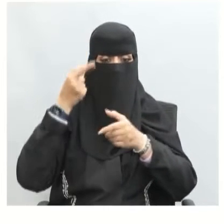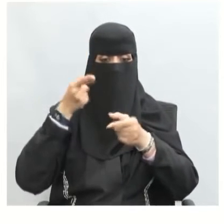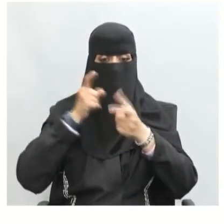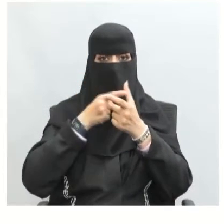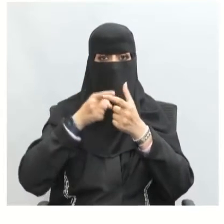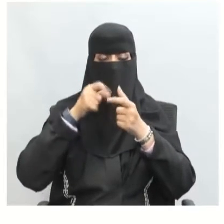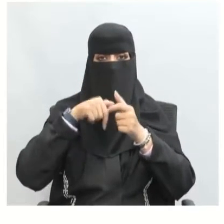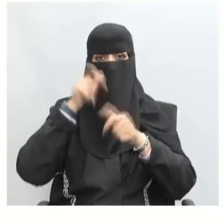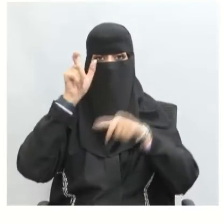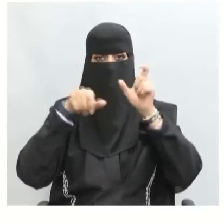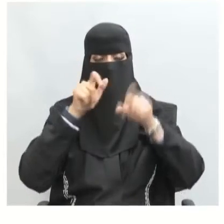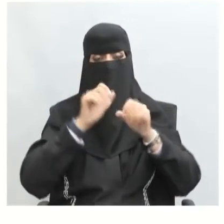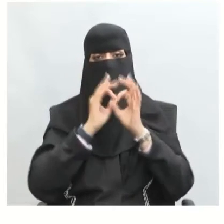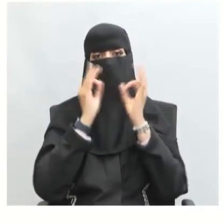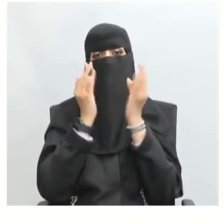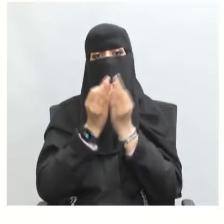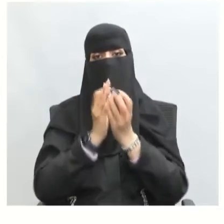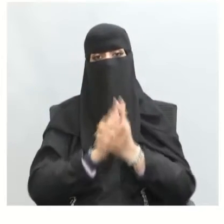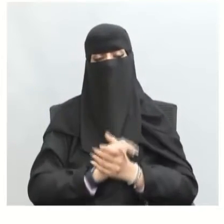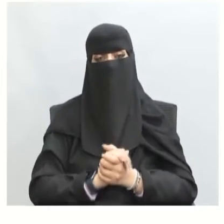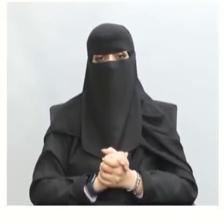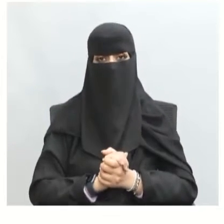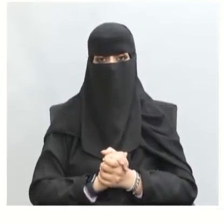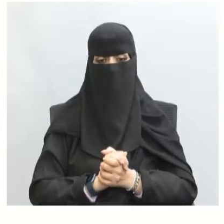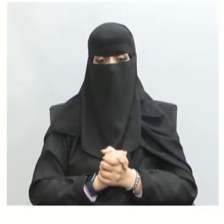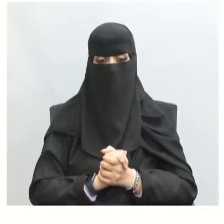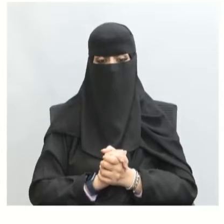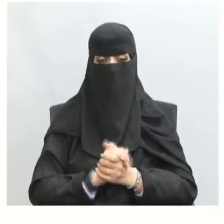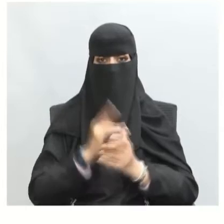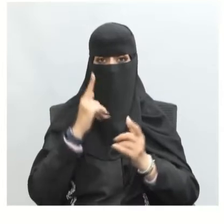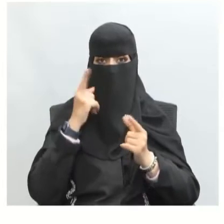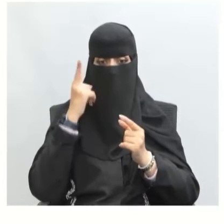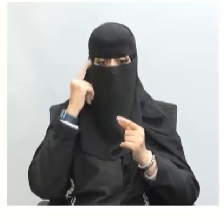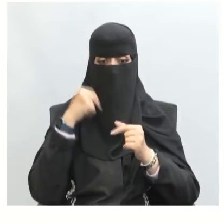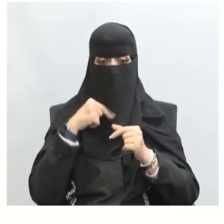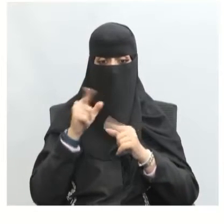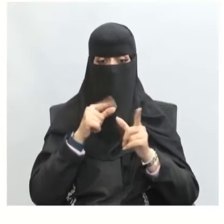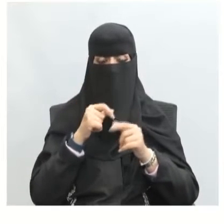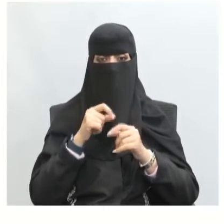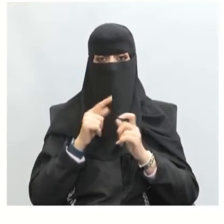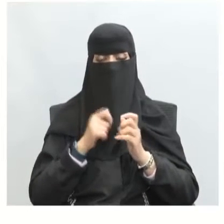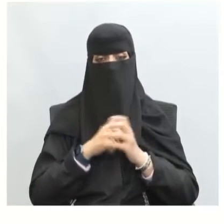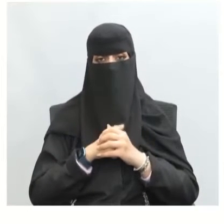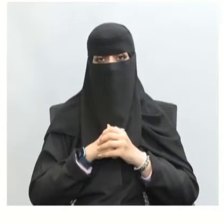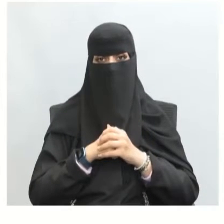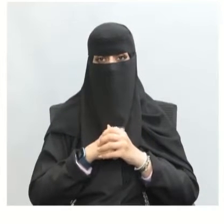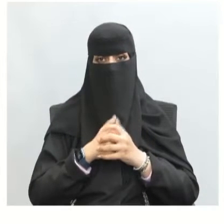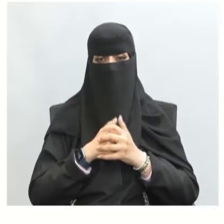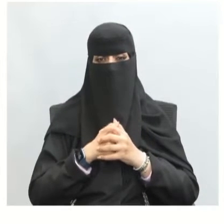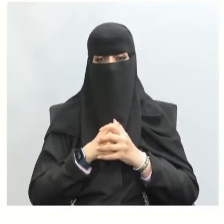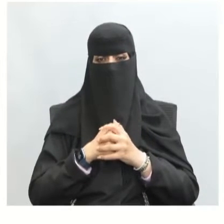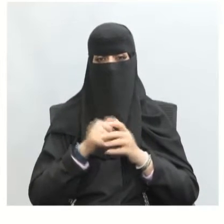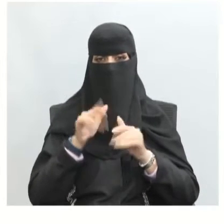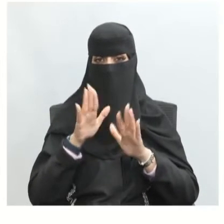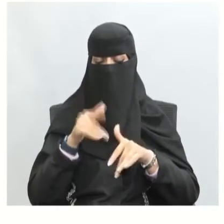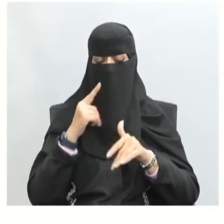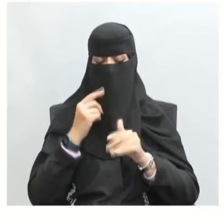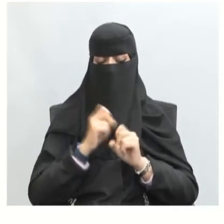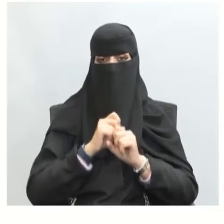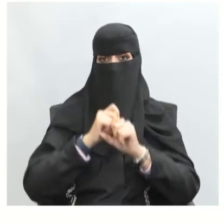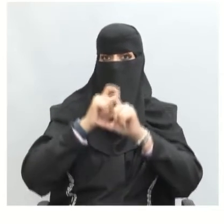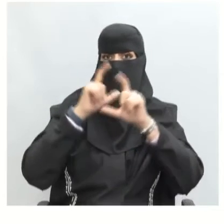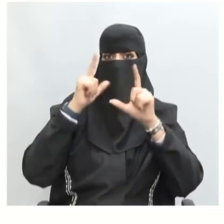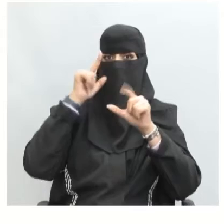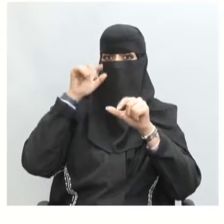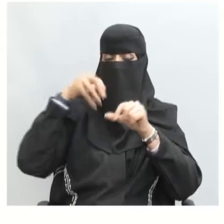الآراء ونشر الوعي والمعرفة بين أفراد المجتمع إذن سيظهر